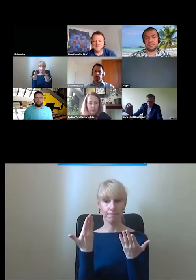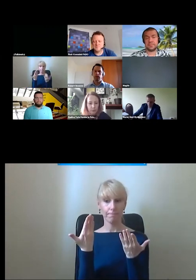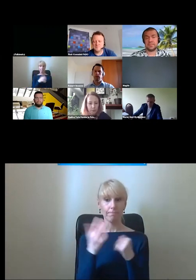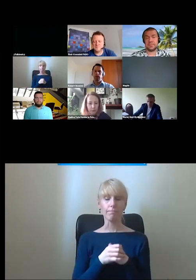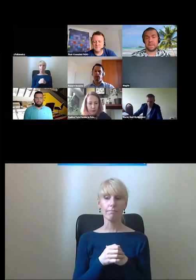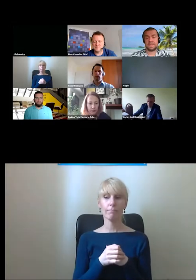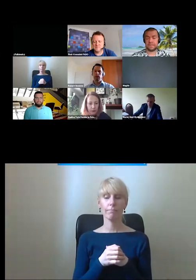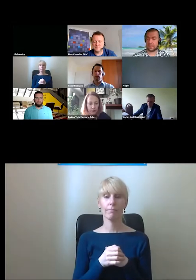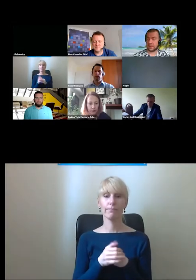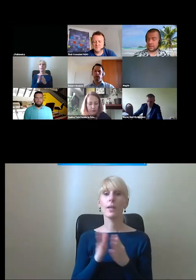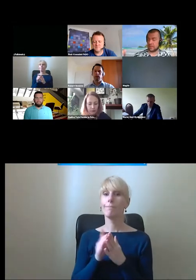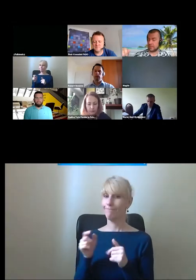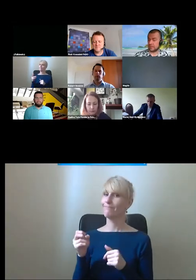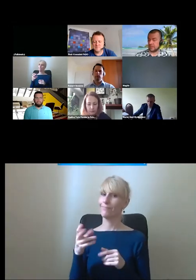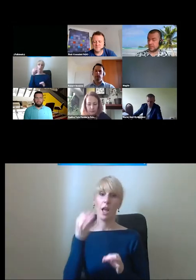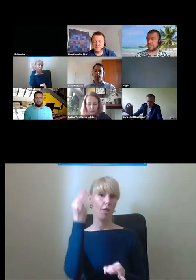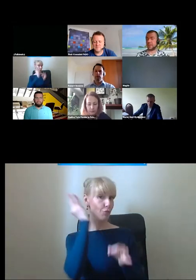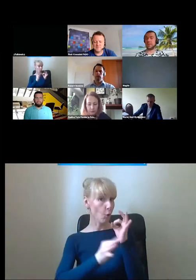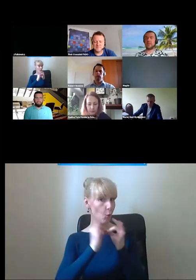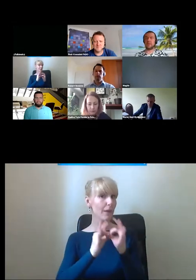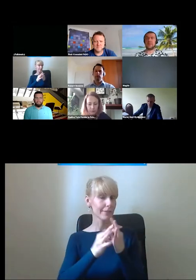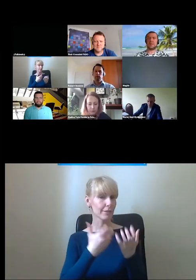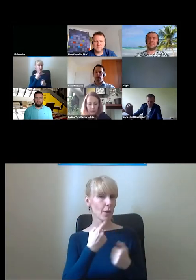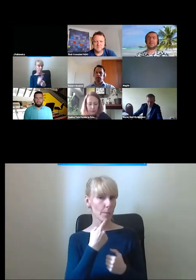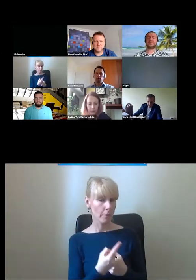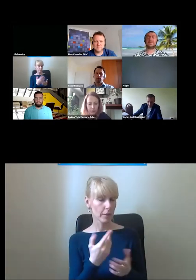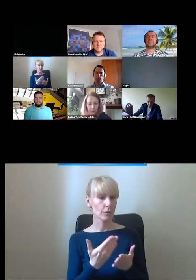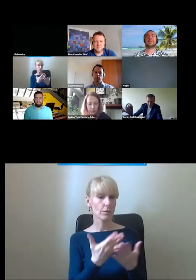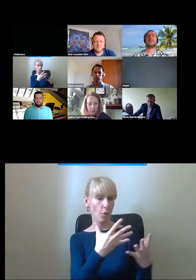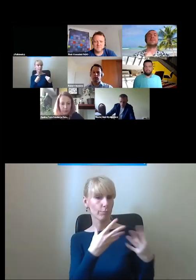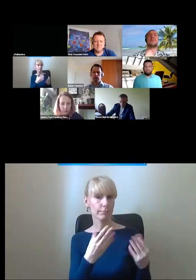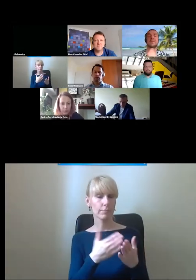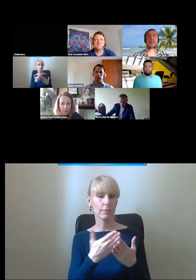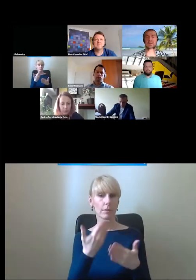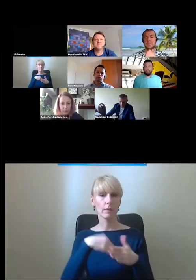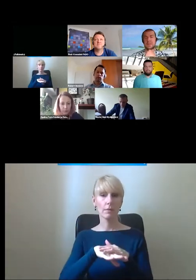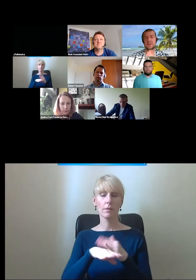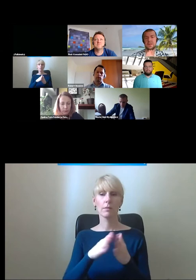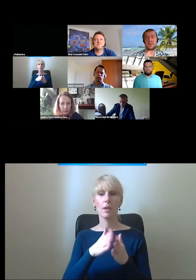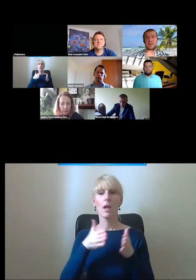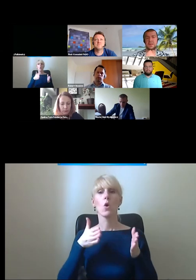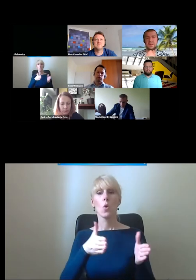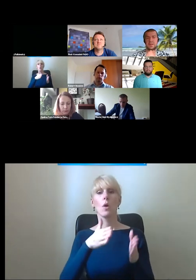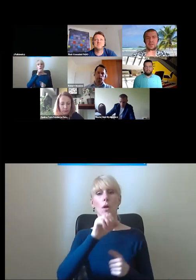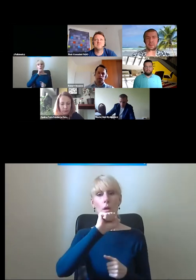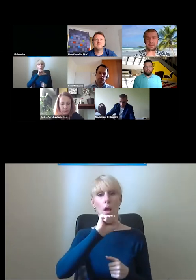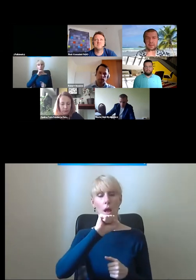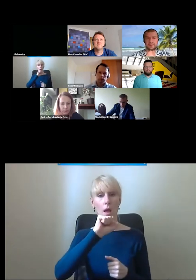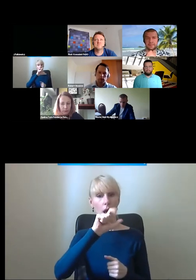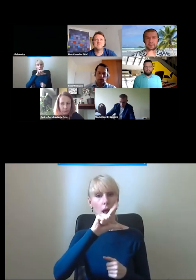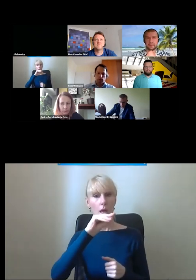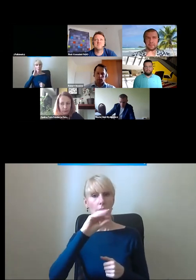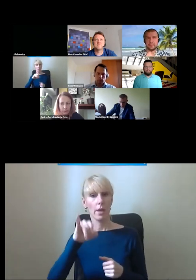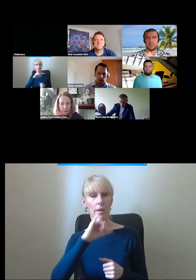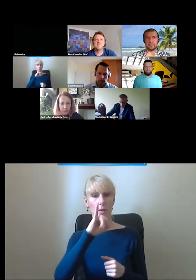Dokładnie to chciałem powiedzieć. To, co nam się udało uzyskać w ostatnich latach, to są przejścia przez Aleje Jerozolimskie, Przemili Plater i to